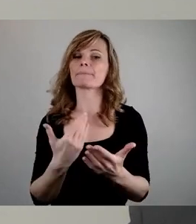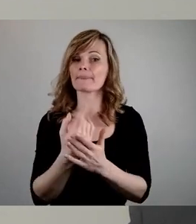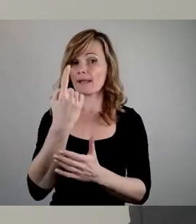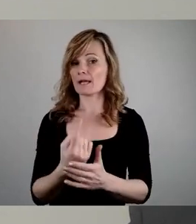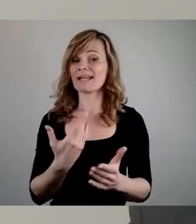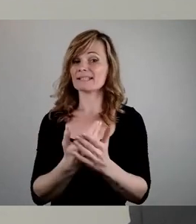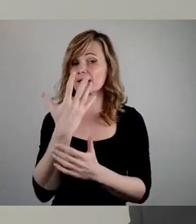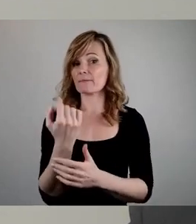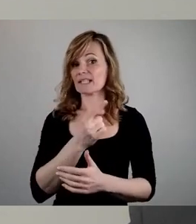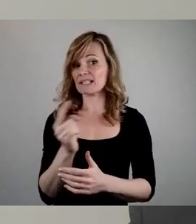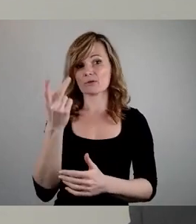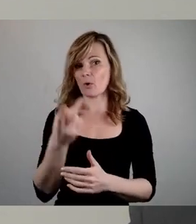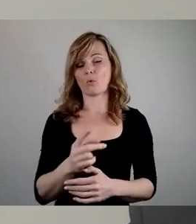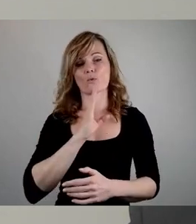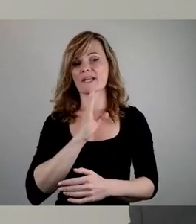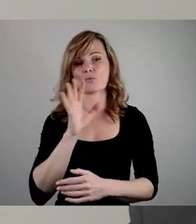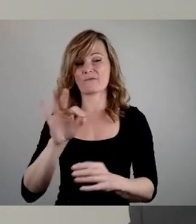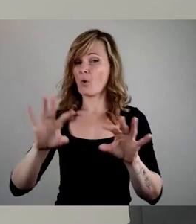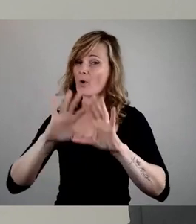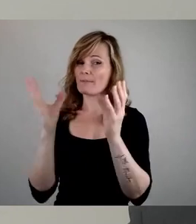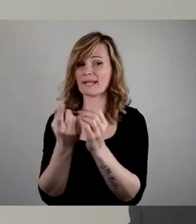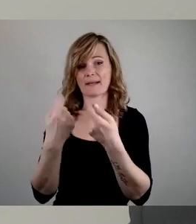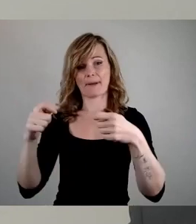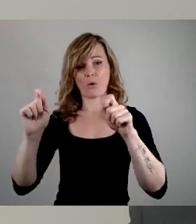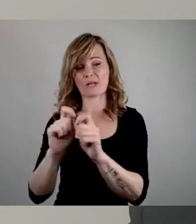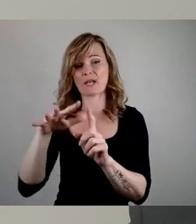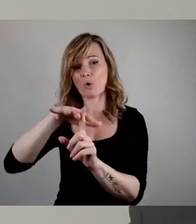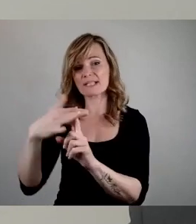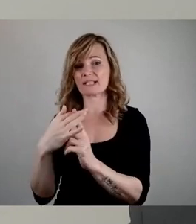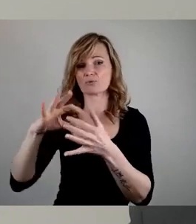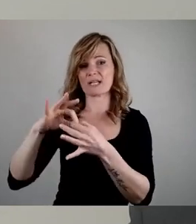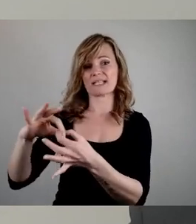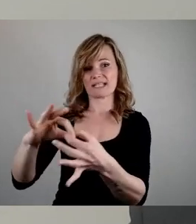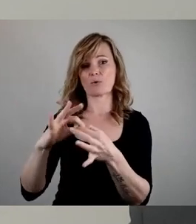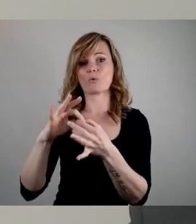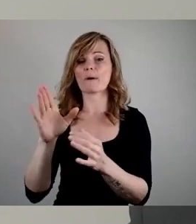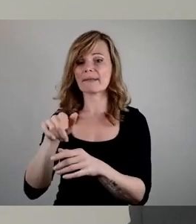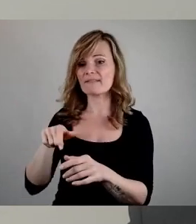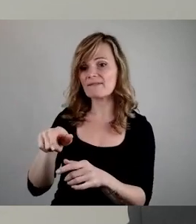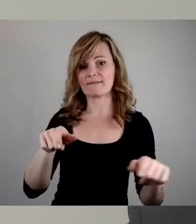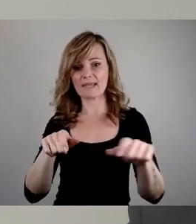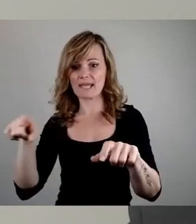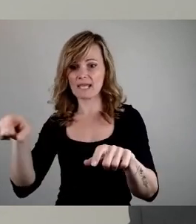reichen nicht. Für eine komplette bauliche Kontextualisierung mit Zuwägung auf dem